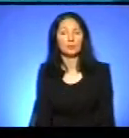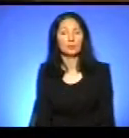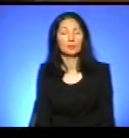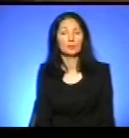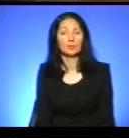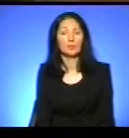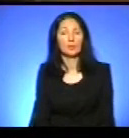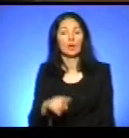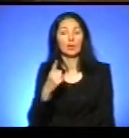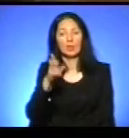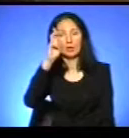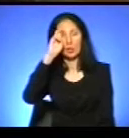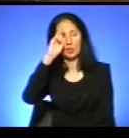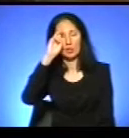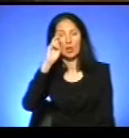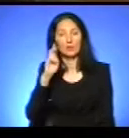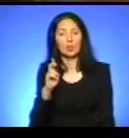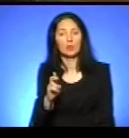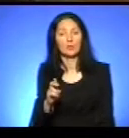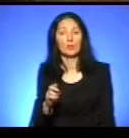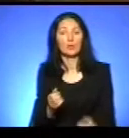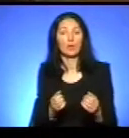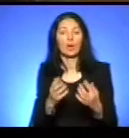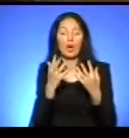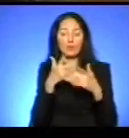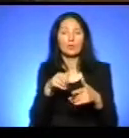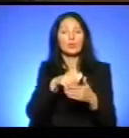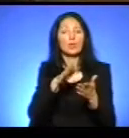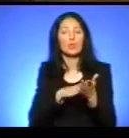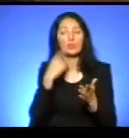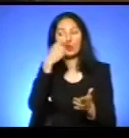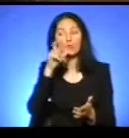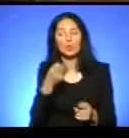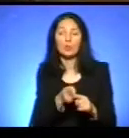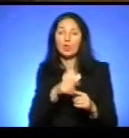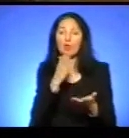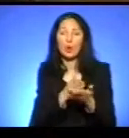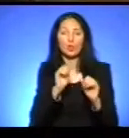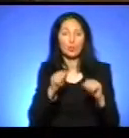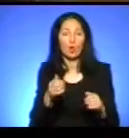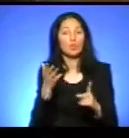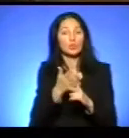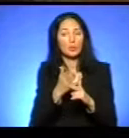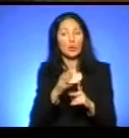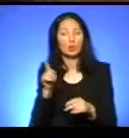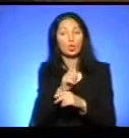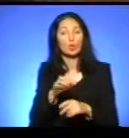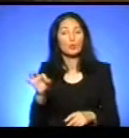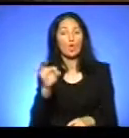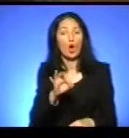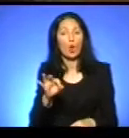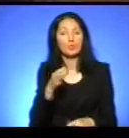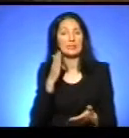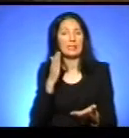В єдиному державному автоматизованому реєстрі усіх, які мають право на пільги, в Тернопільській області